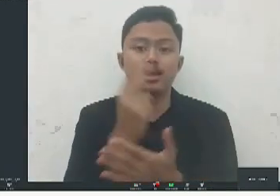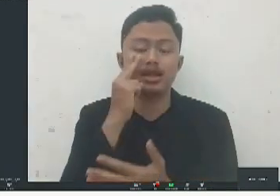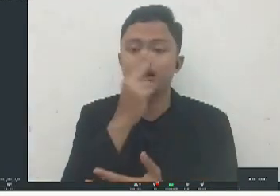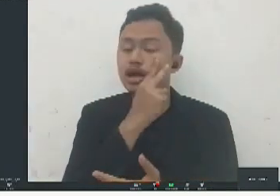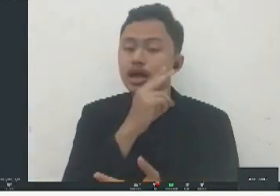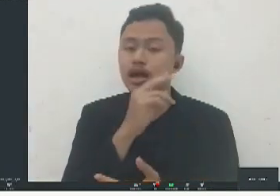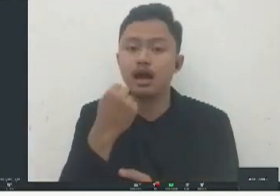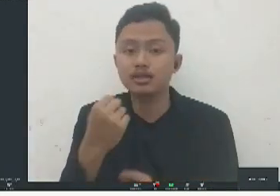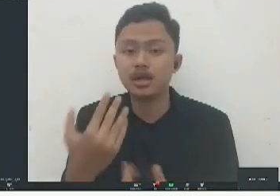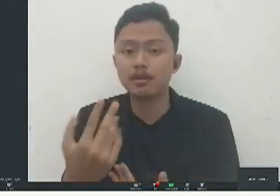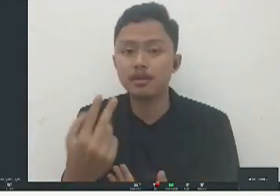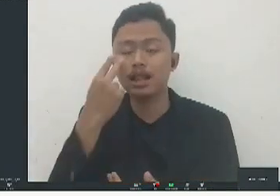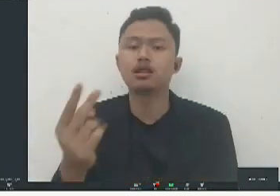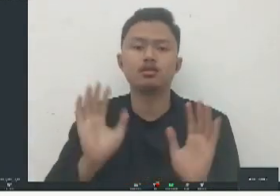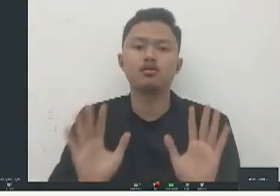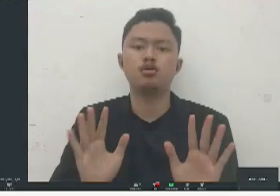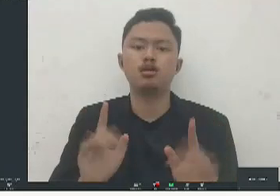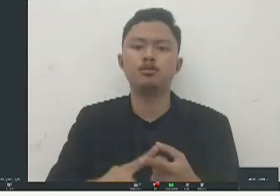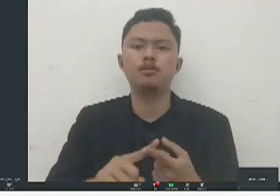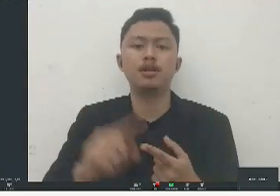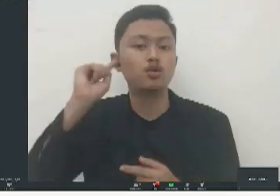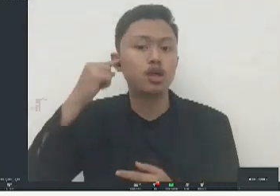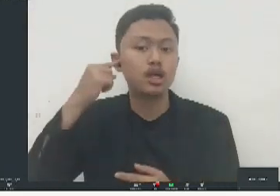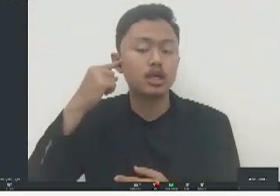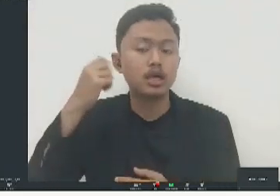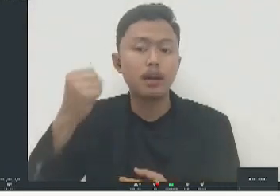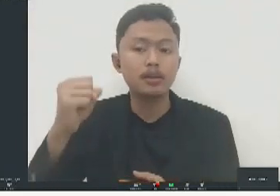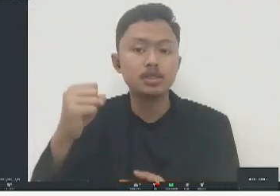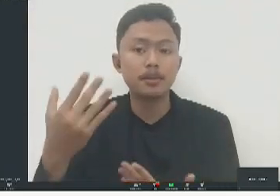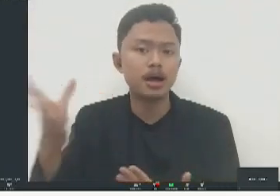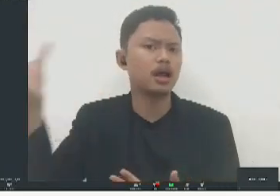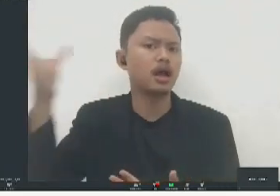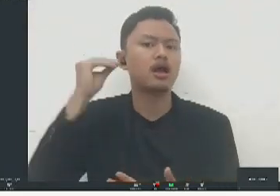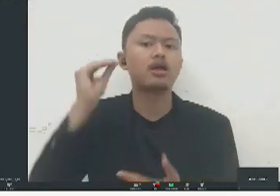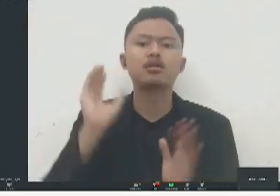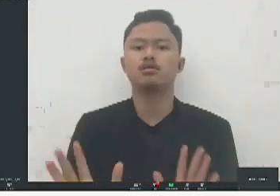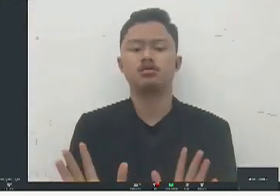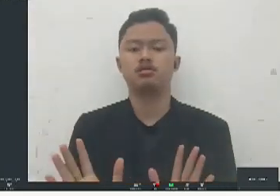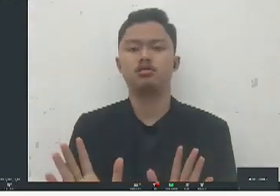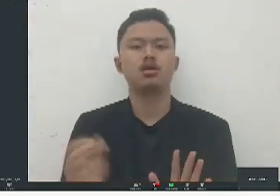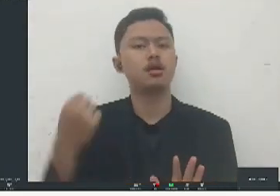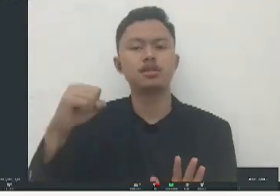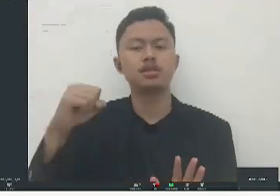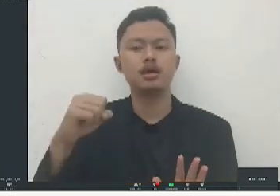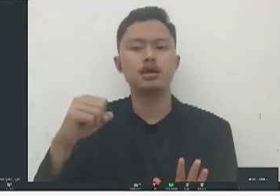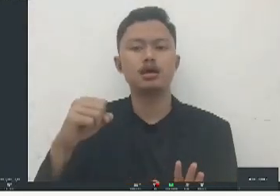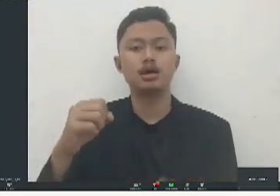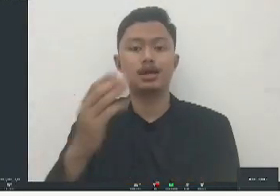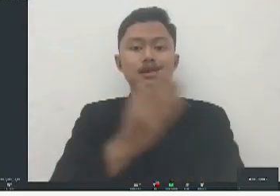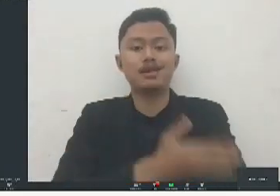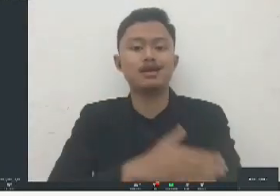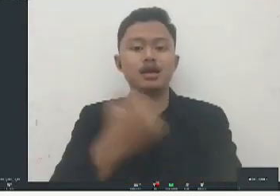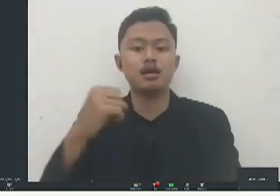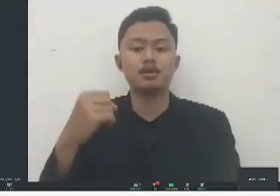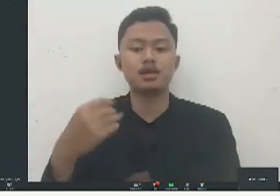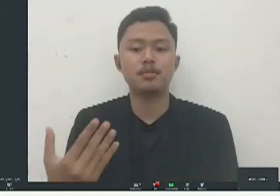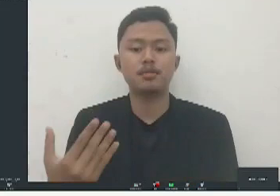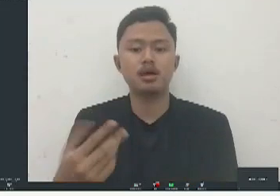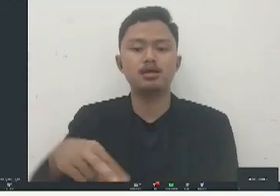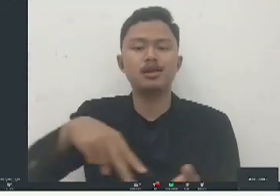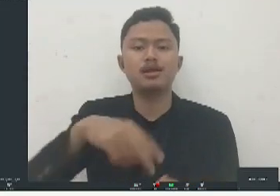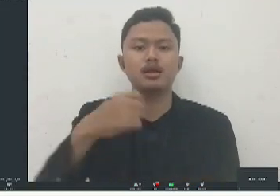aja teman-teman tulis cuma nggak bisa denger aja teman-teman daksa yang menggunakan kursi roda cuma nggak bisa jalan tapi dia